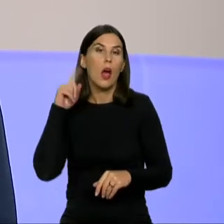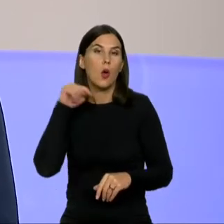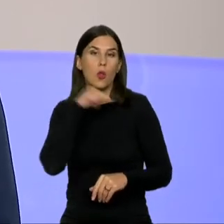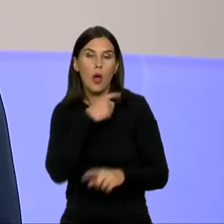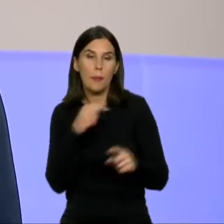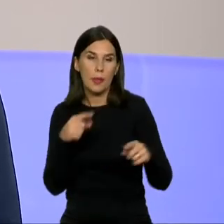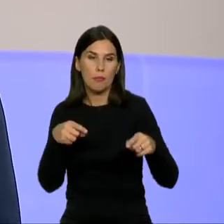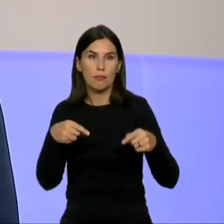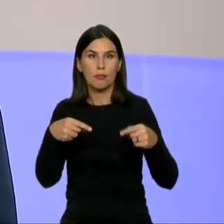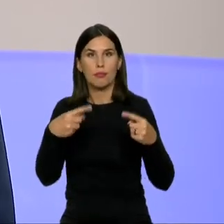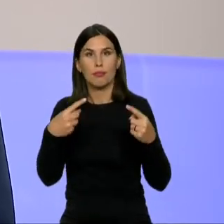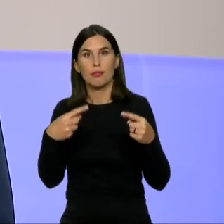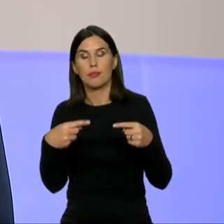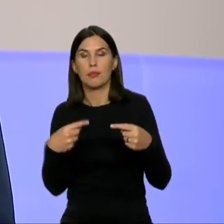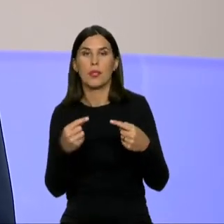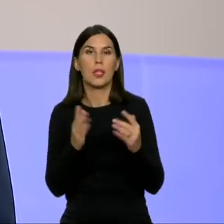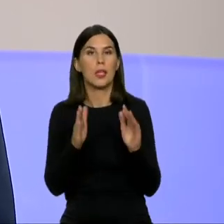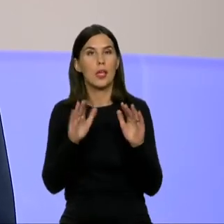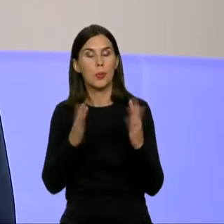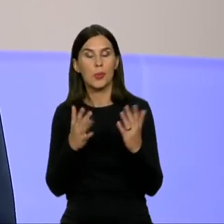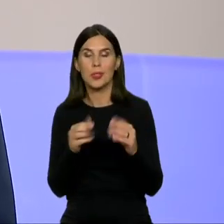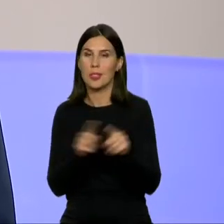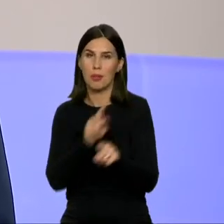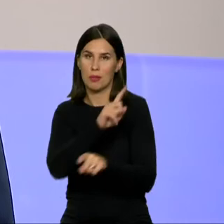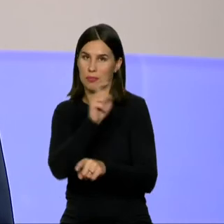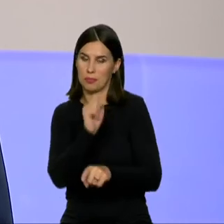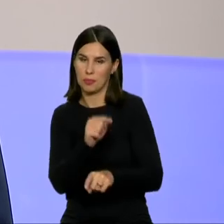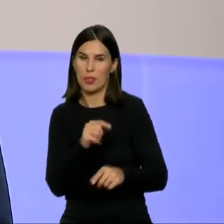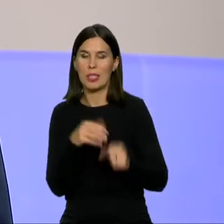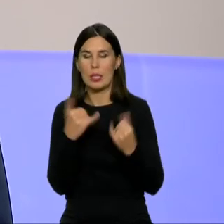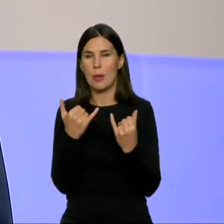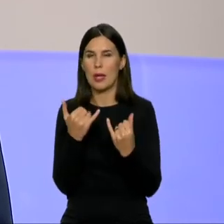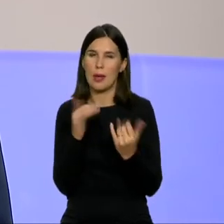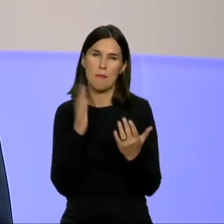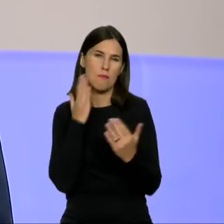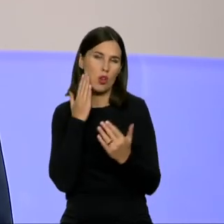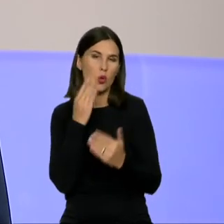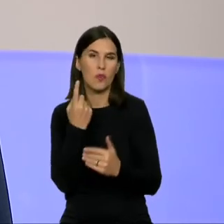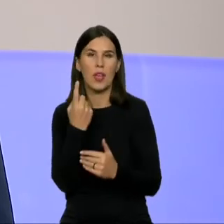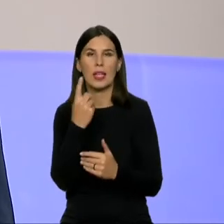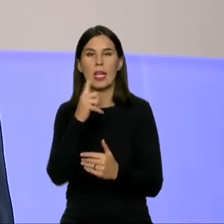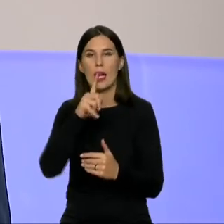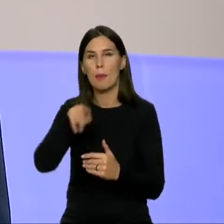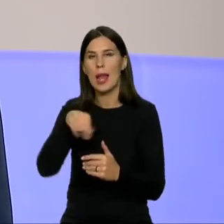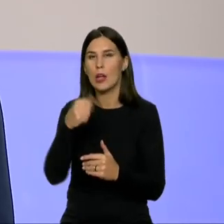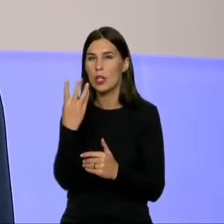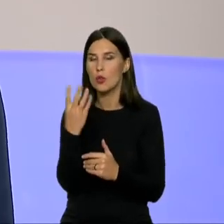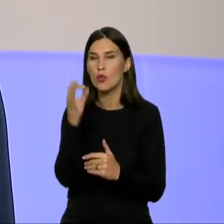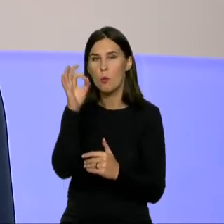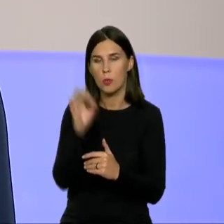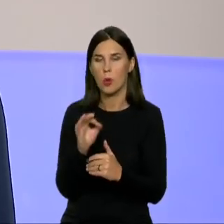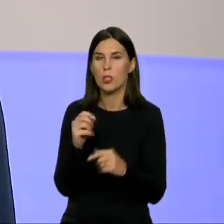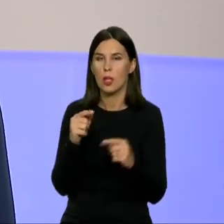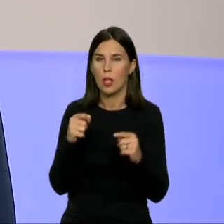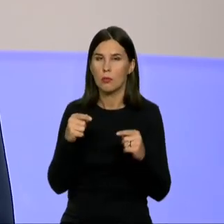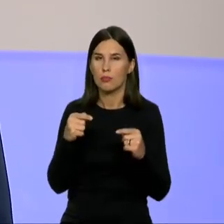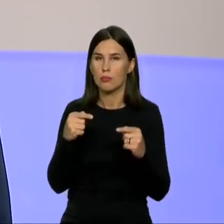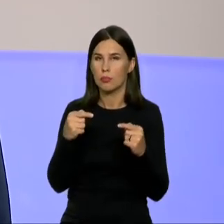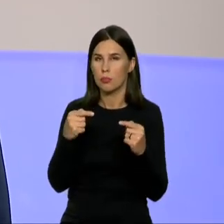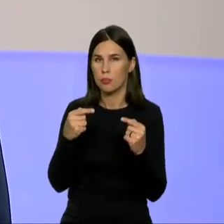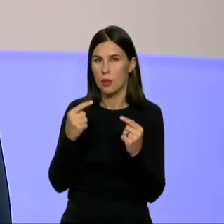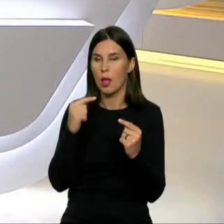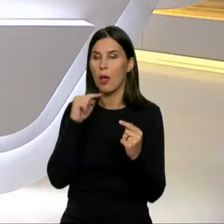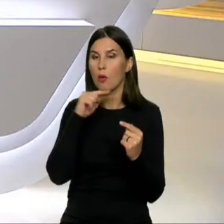Kol kas yra numatomas toksai labai santurus 1,4 procento augimas. Žiūrėsime, koks jis iš tikro bus,